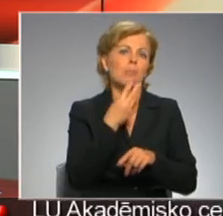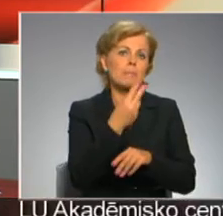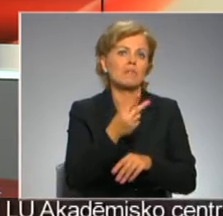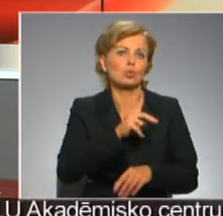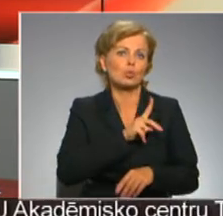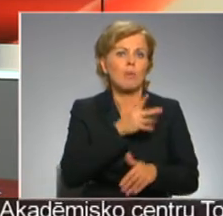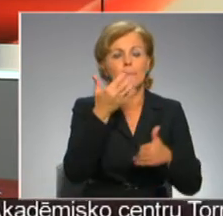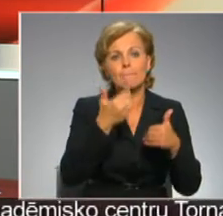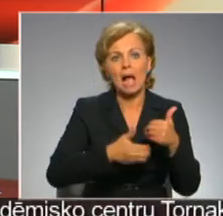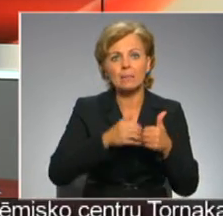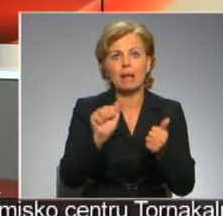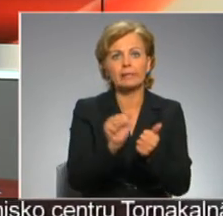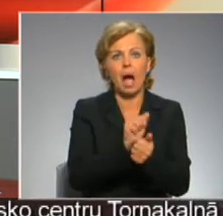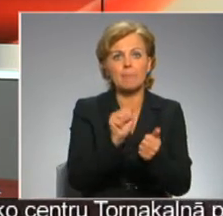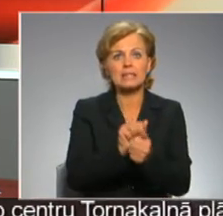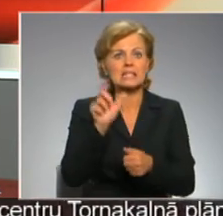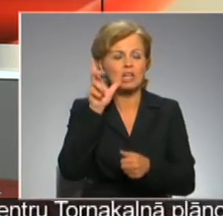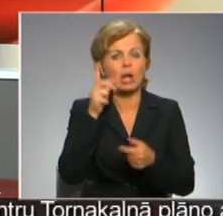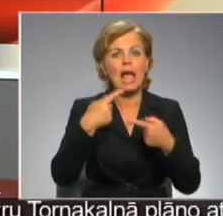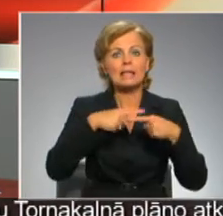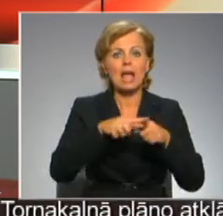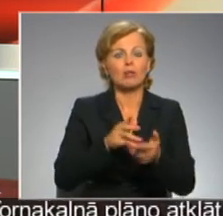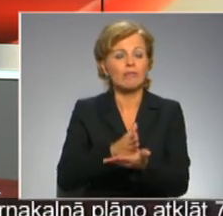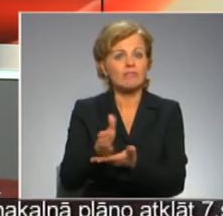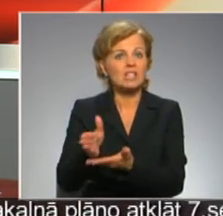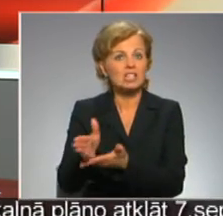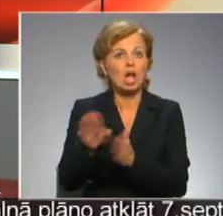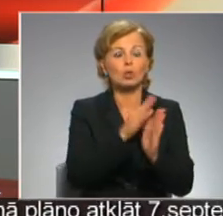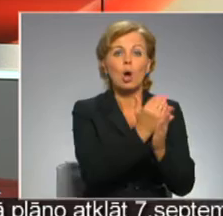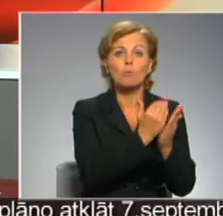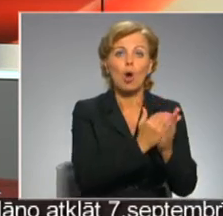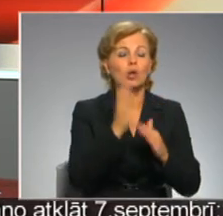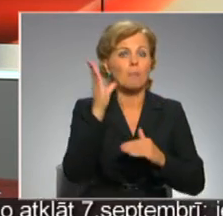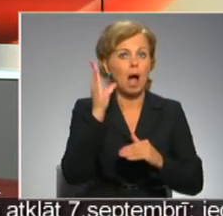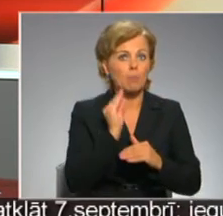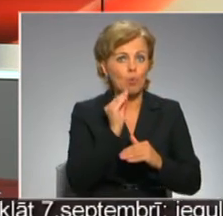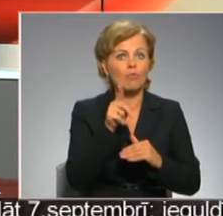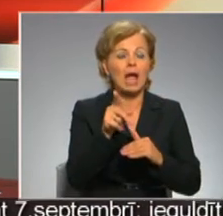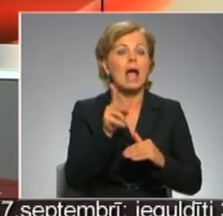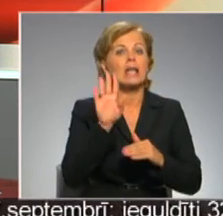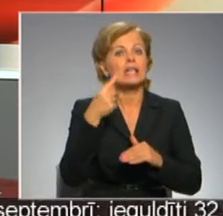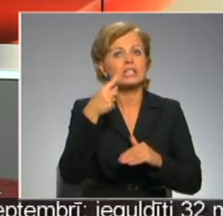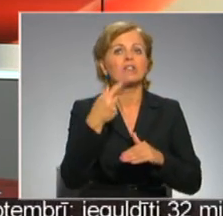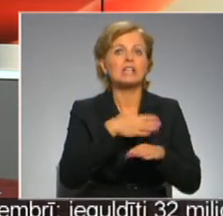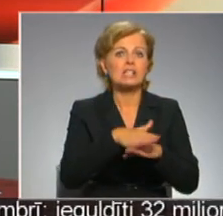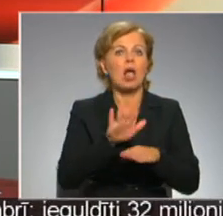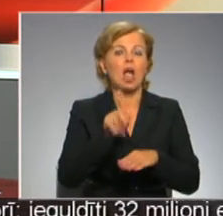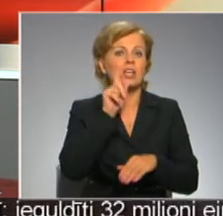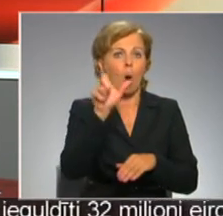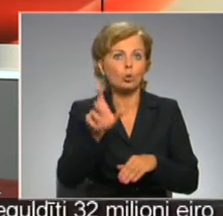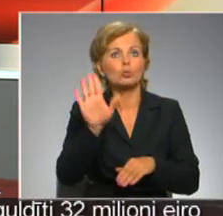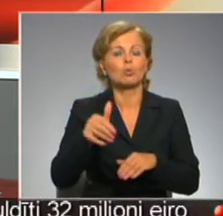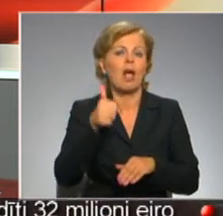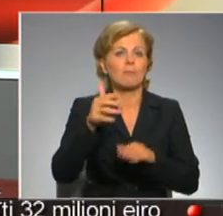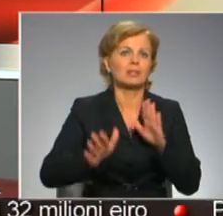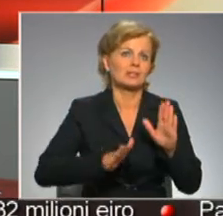dabazinātņu un tehniku svirzienu programmas apguvē. Šāda iniciatīva īstenota, lai jaunieši būtu labāk sagatavot studijām augstskolā, turpin